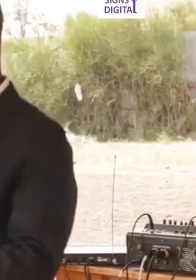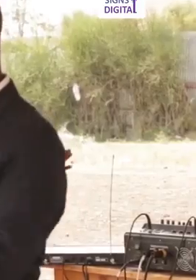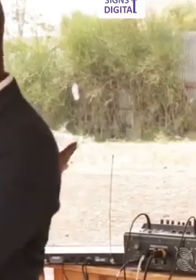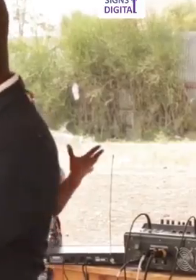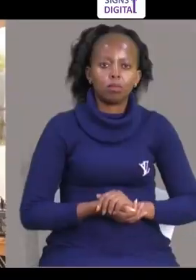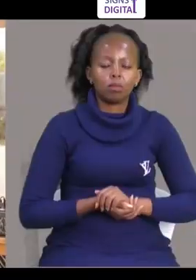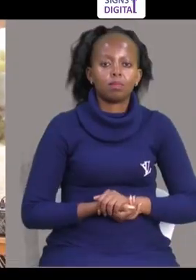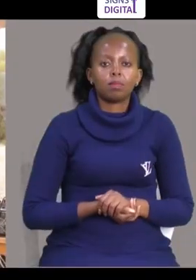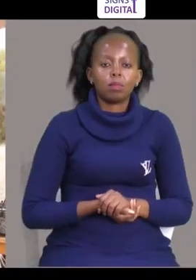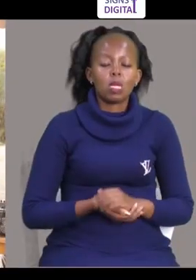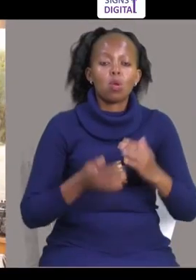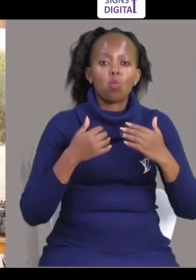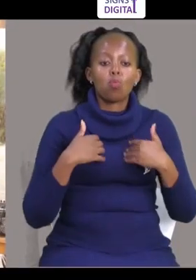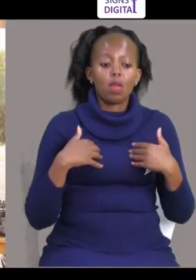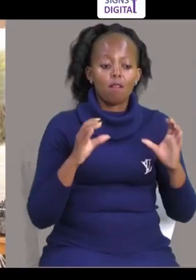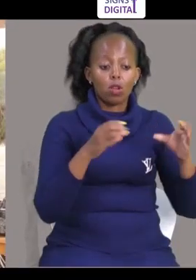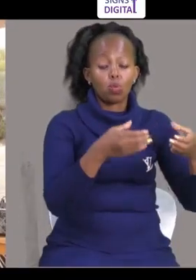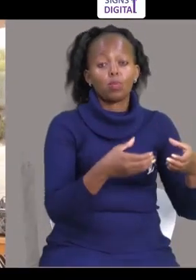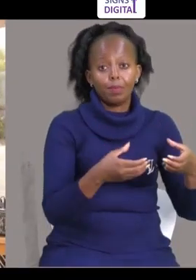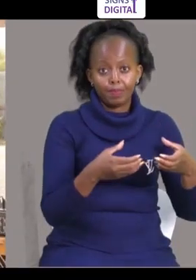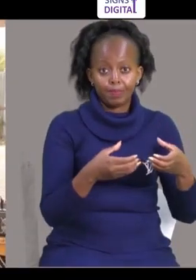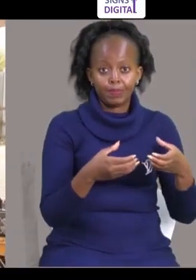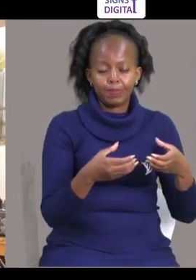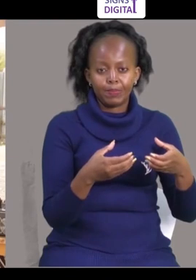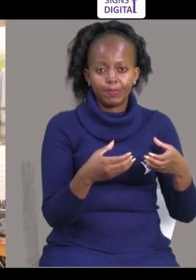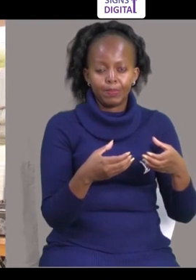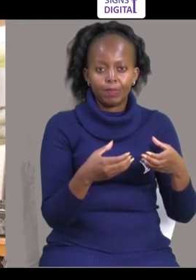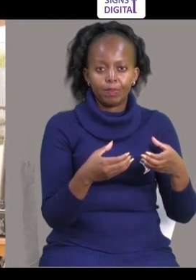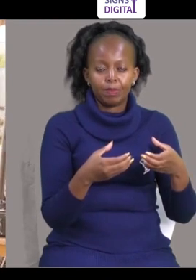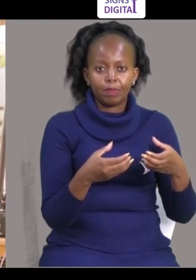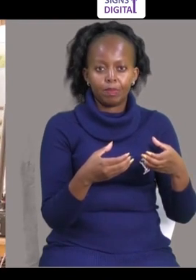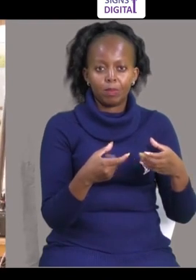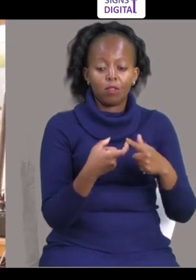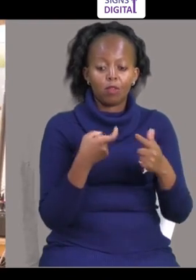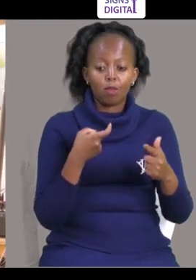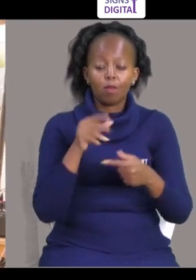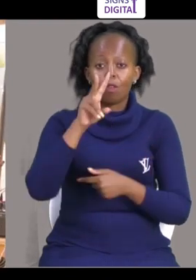Nakikisha umejuchukulia kimoja pale. Tuko na kikuni